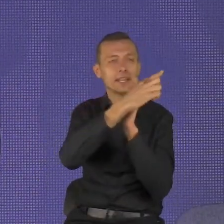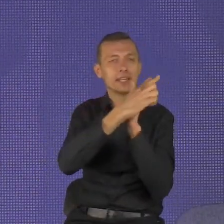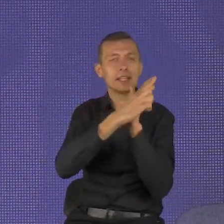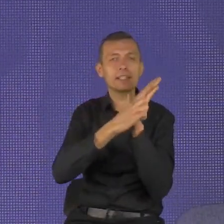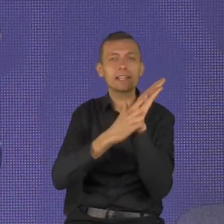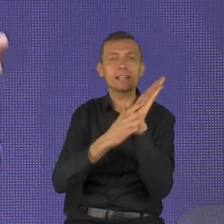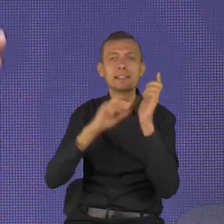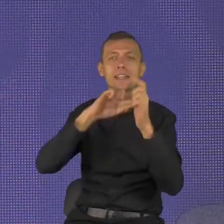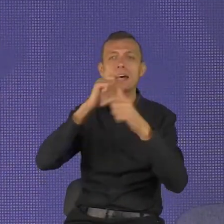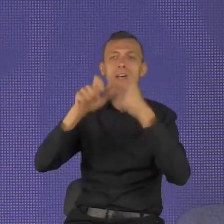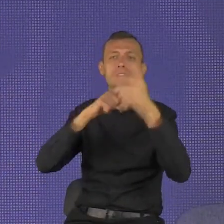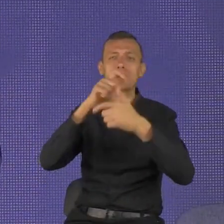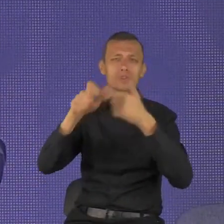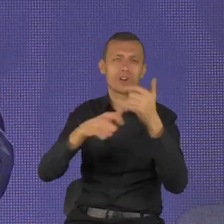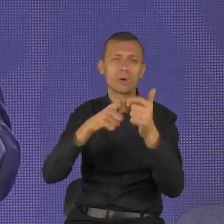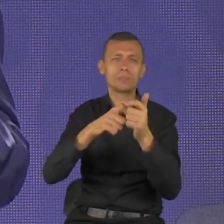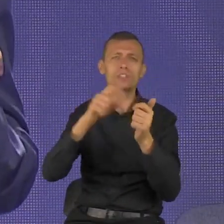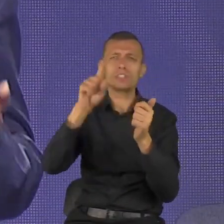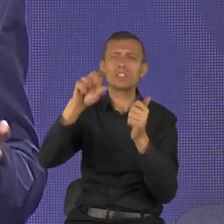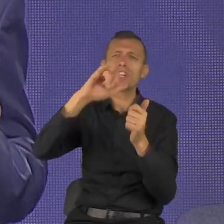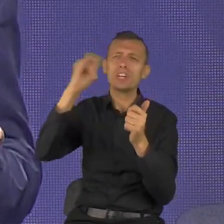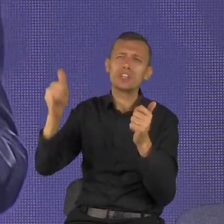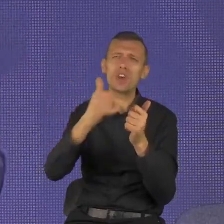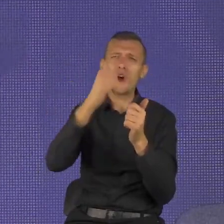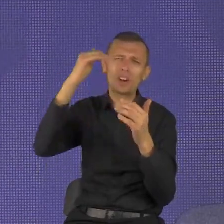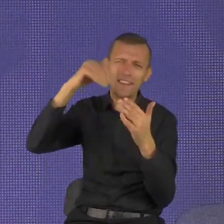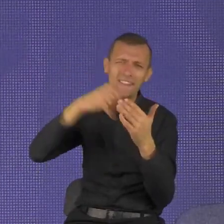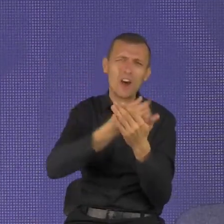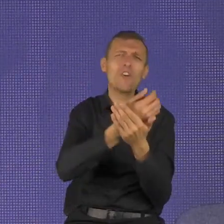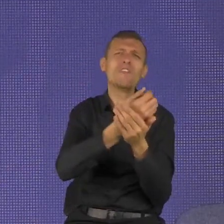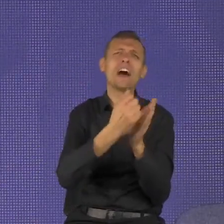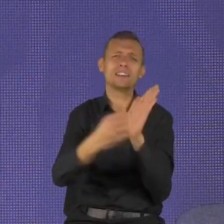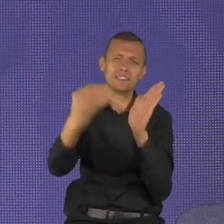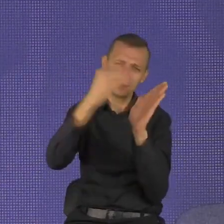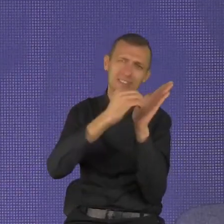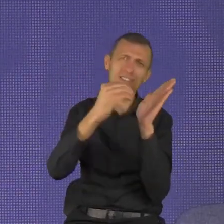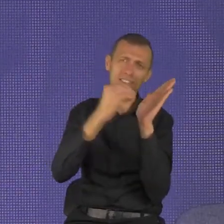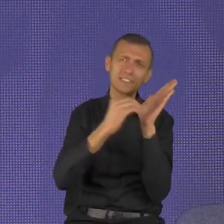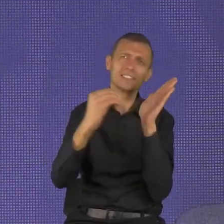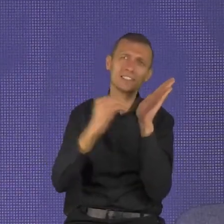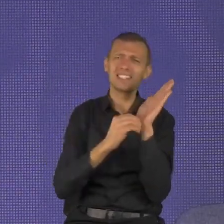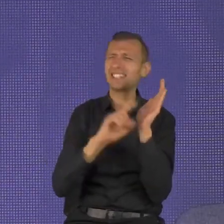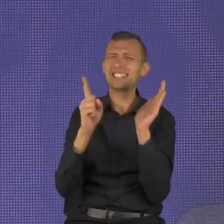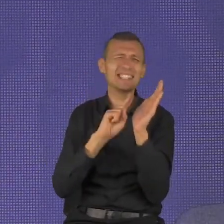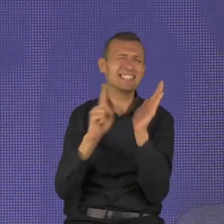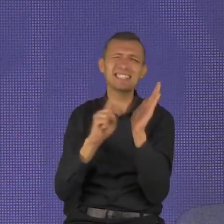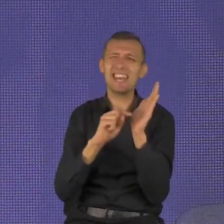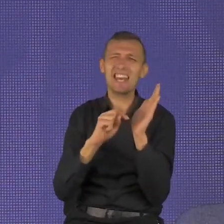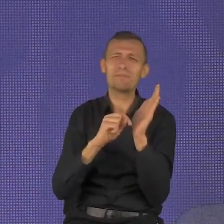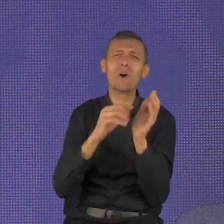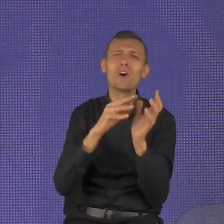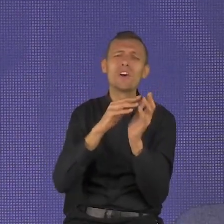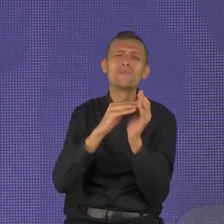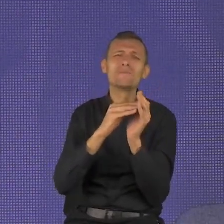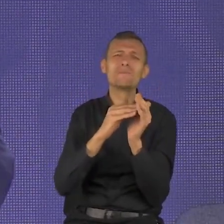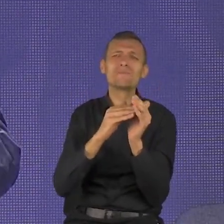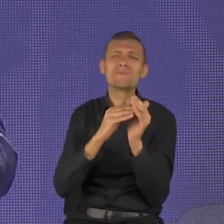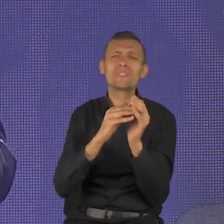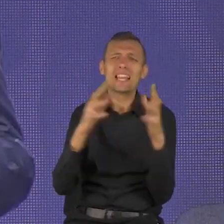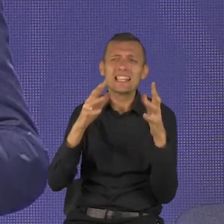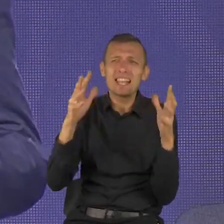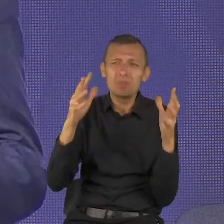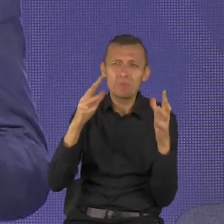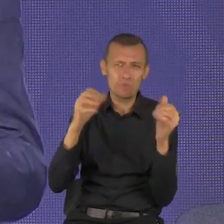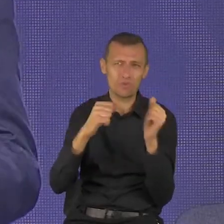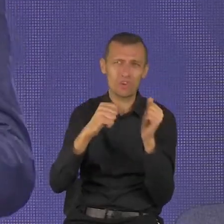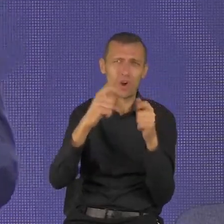niepowtarzalną, życiową okazją, musisz zrobić trzy rzeczy. Zadać sobie pytanie, czy to jest warte? Czy to